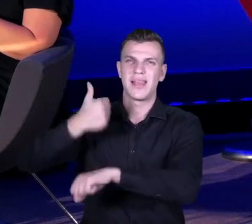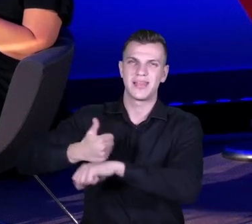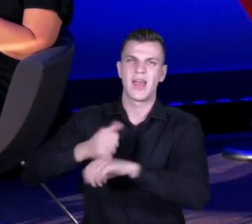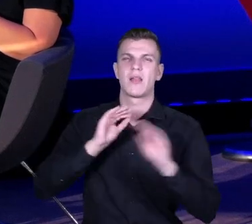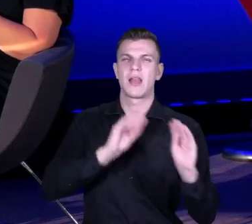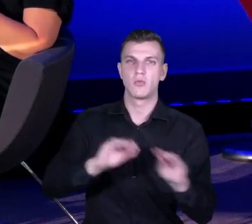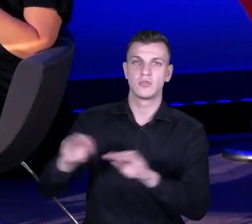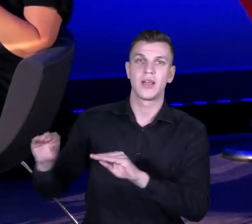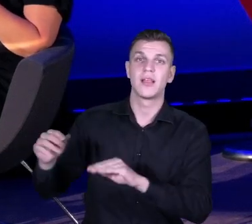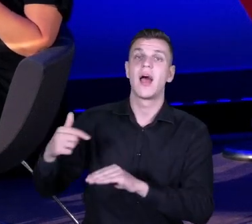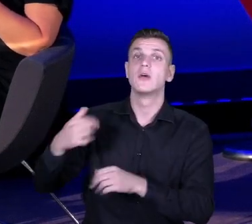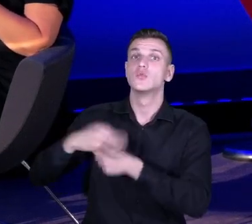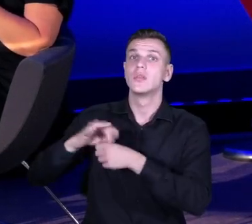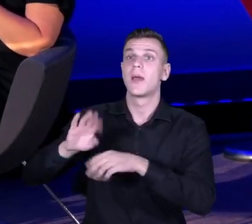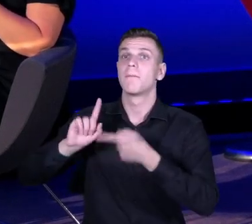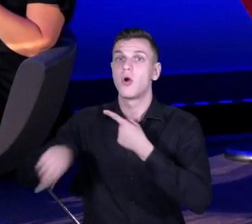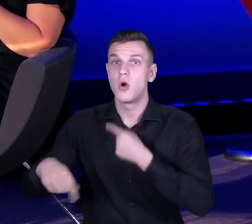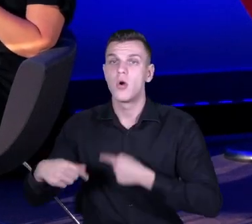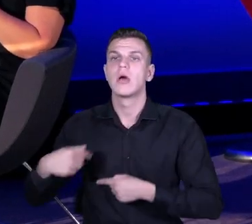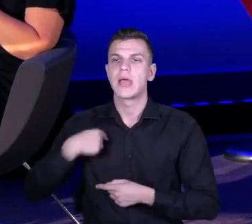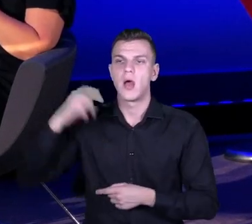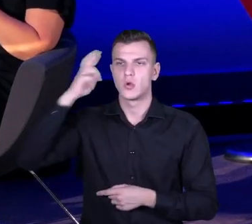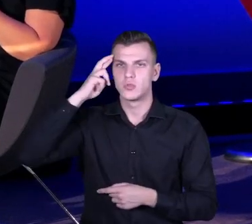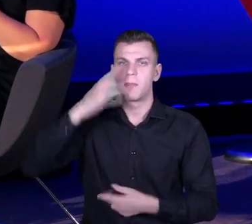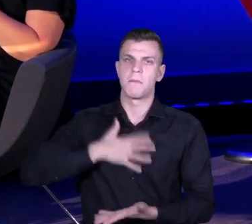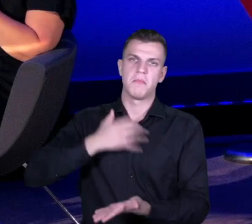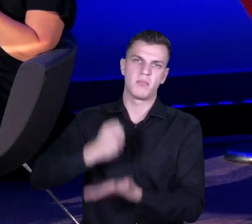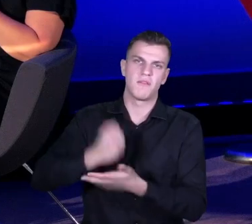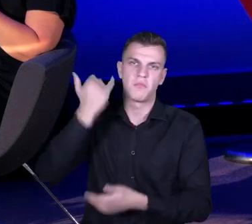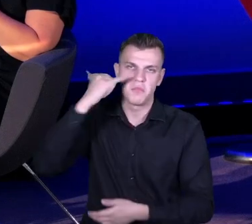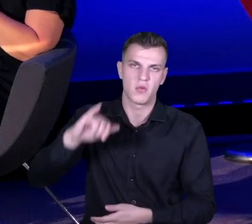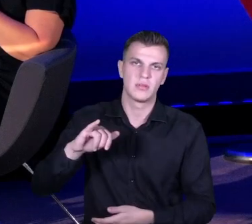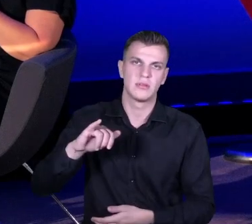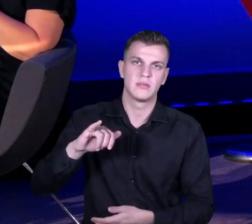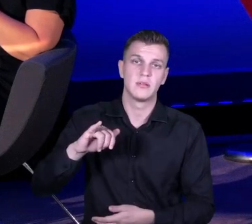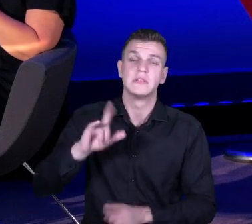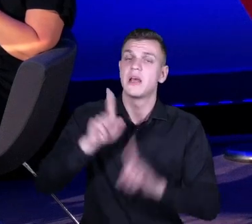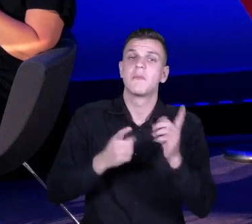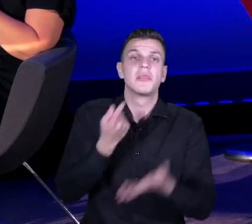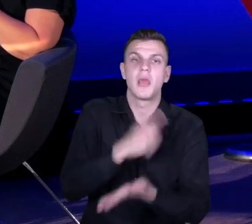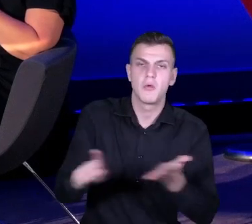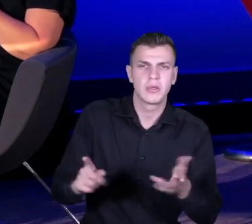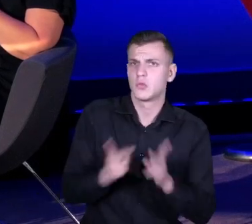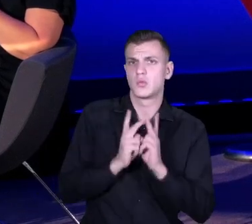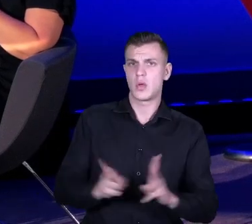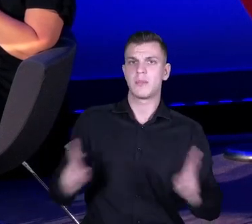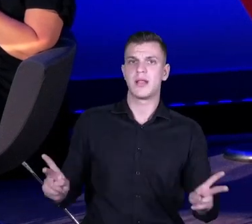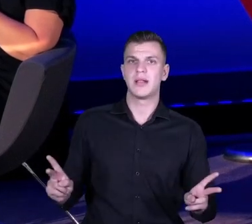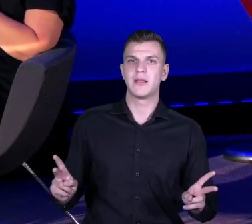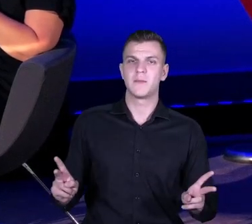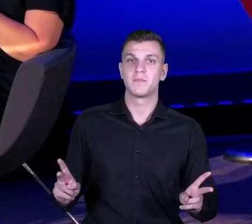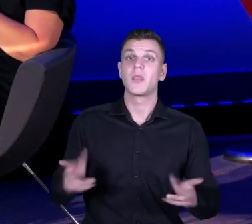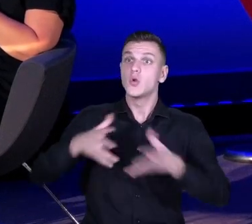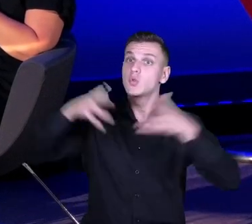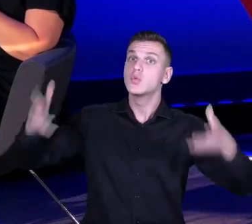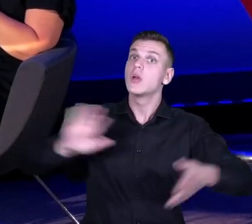mam prawo do błędu, ja mam prawo do tego, że coś mi się nie uda. W dużej szkole ja mam